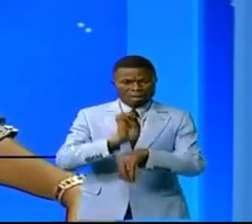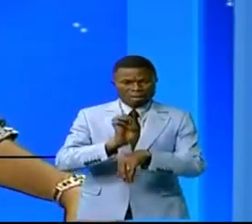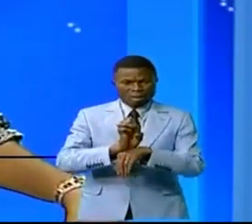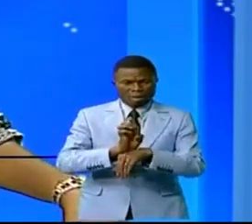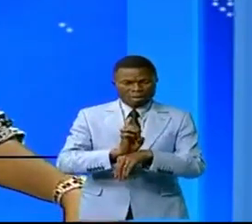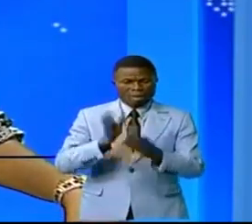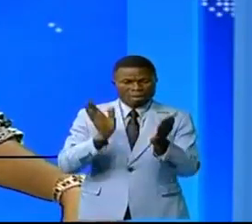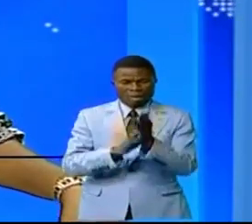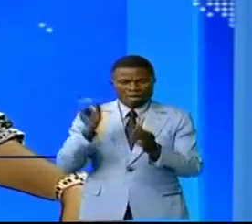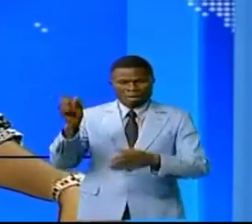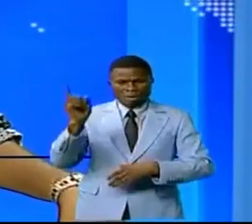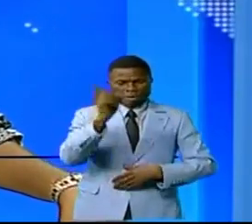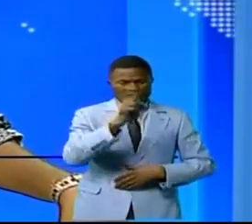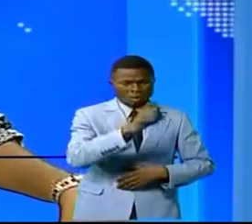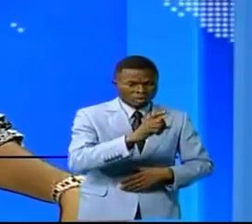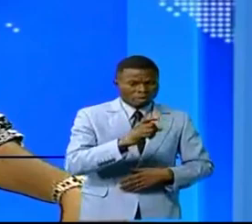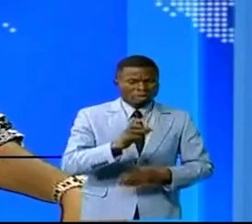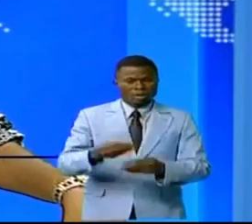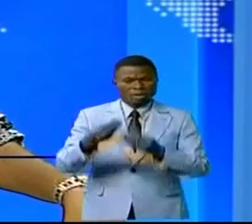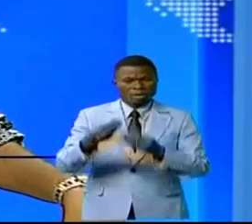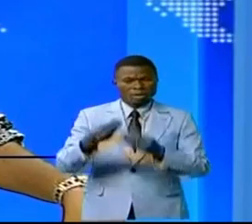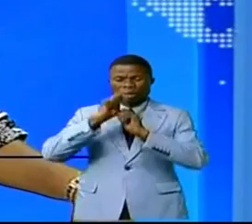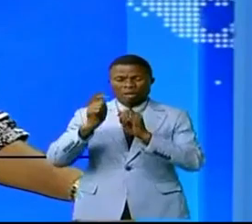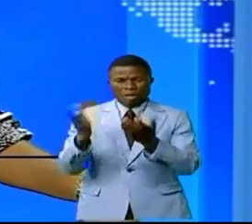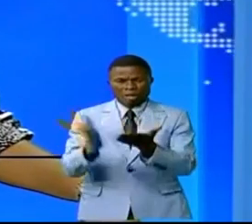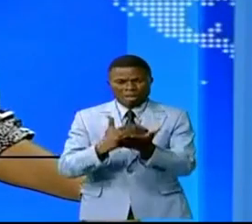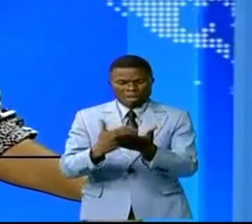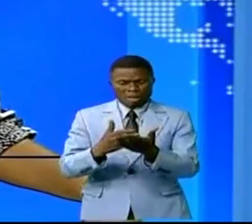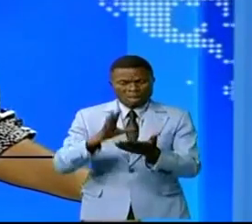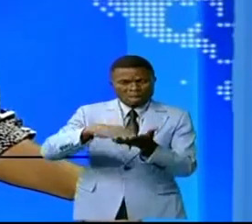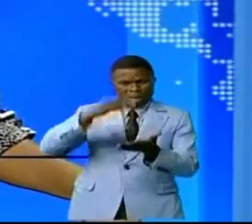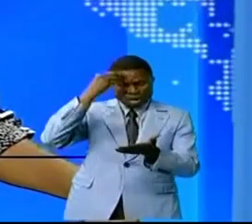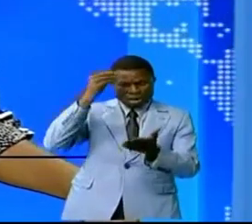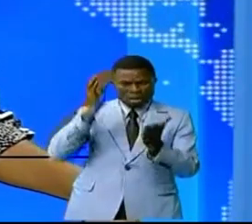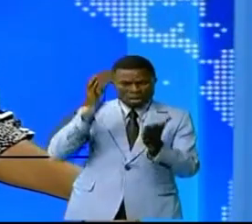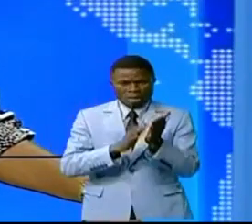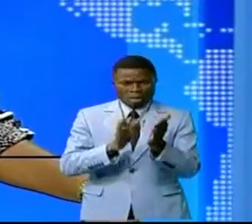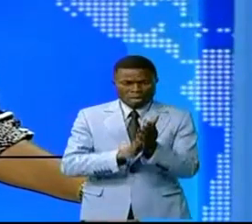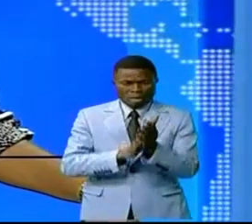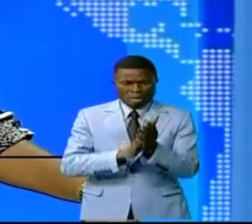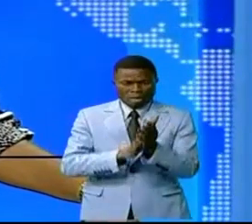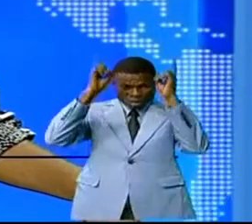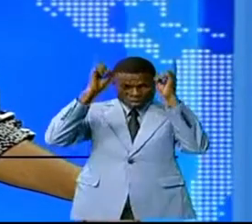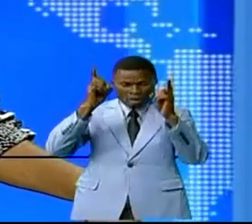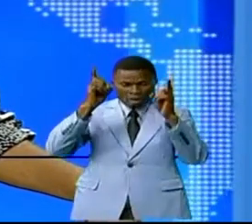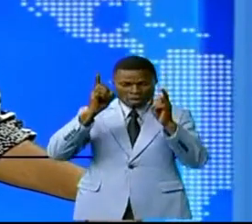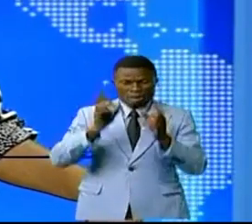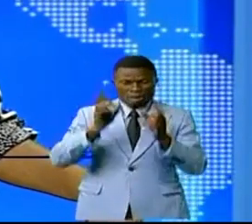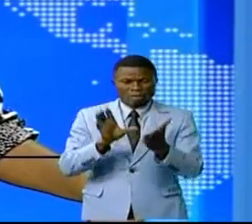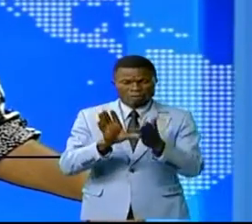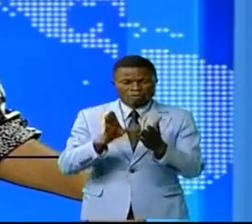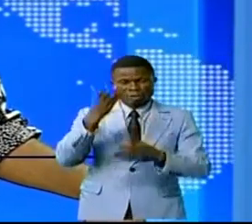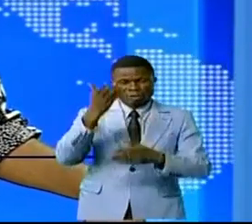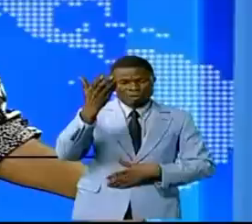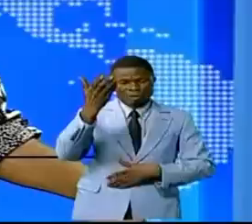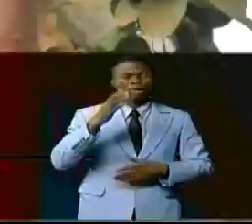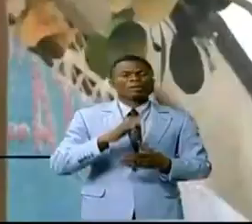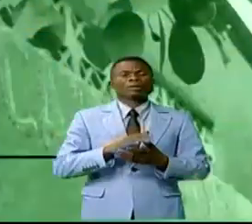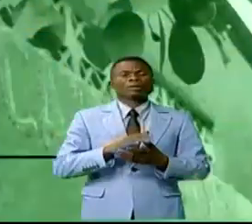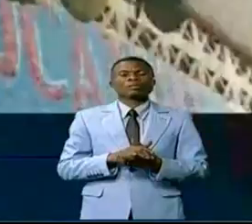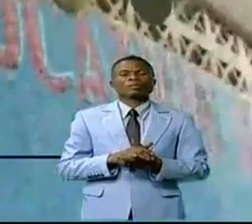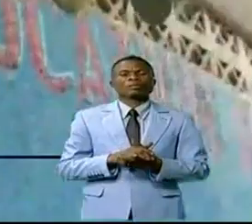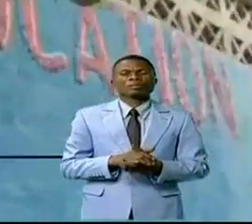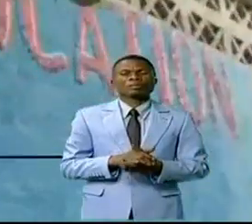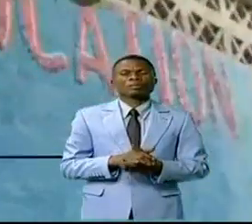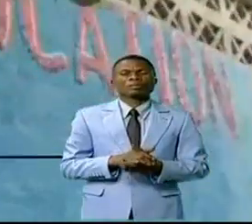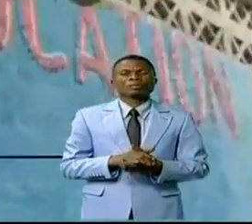dans des écoles. a fait un don de fourniture aux élèves de l'école éducation. Sylvie Mouembo nous en parle. L'école